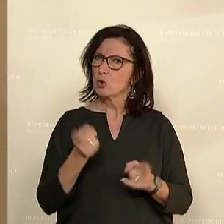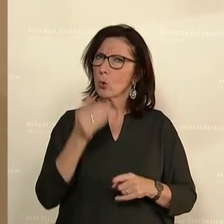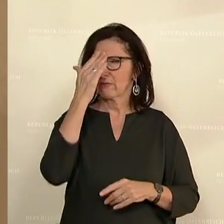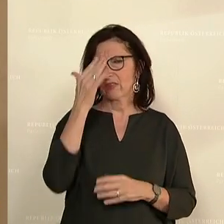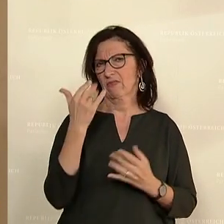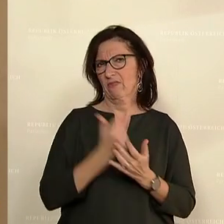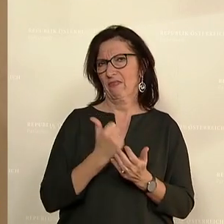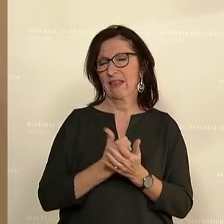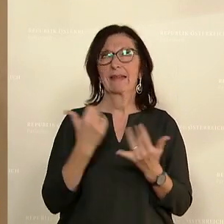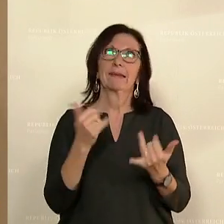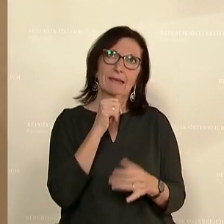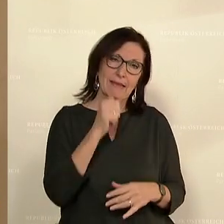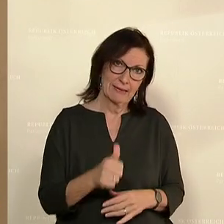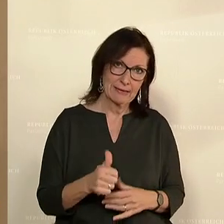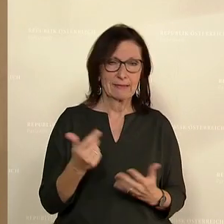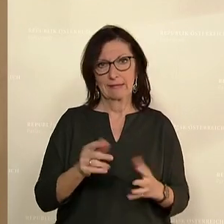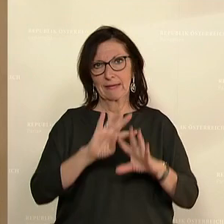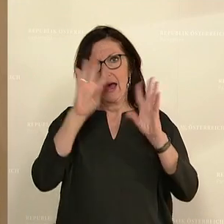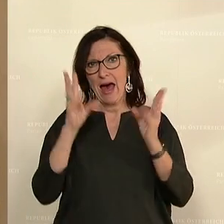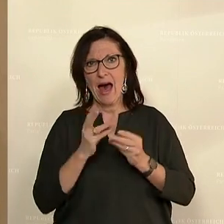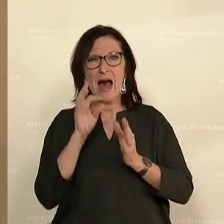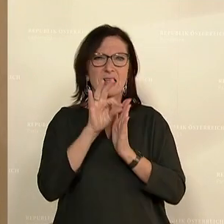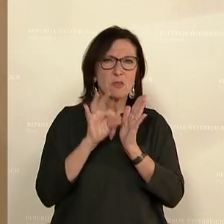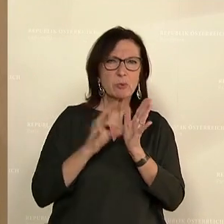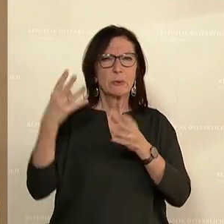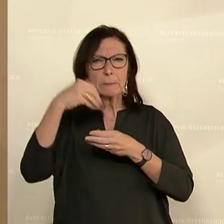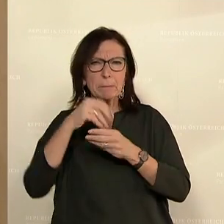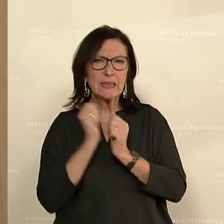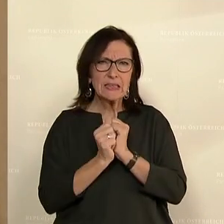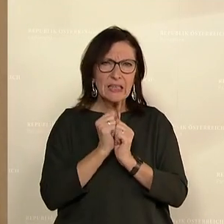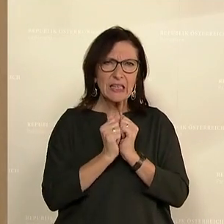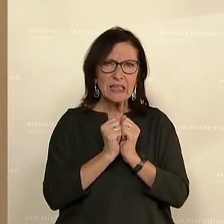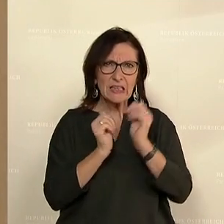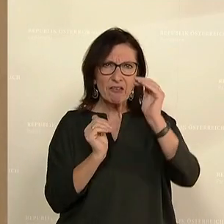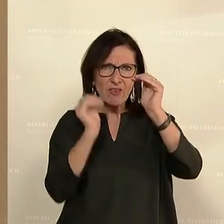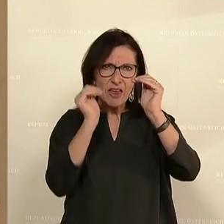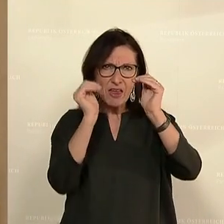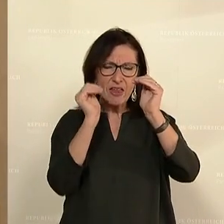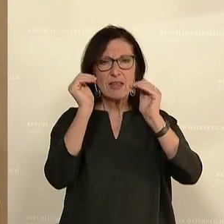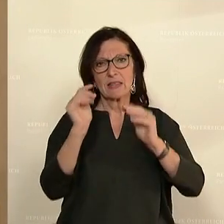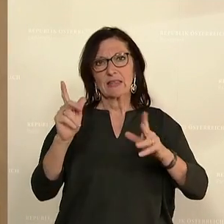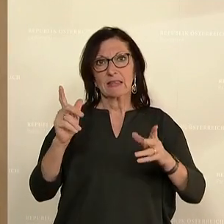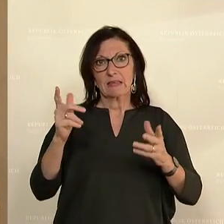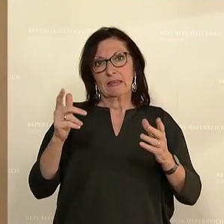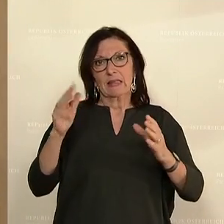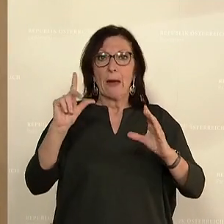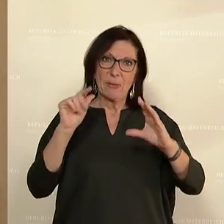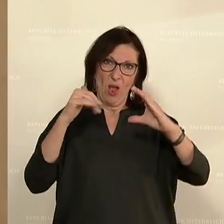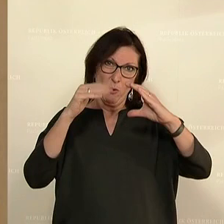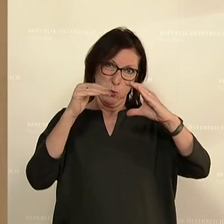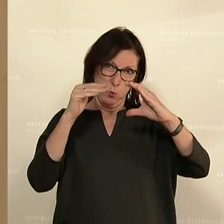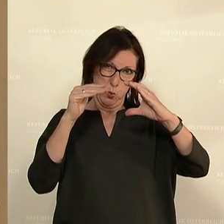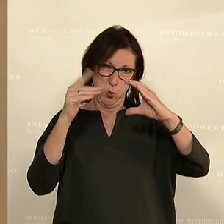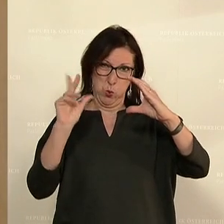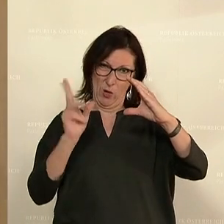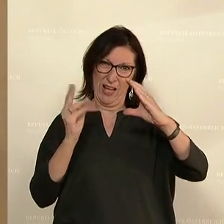Und das ist jetzt eben nicht der Fall, weil man alle möglichen Punkte hineinrechnen muss, dass man das Niveau erreicht. Da gibt es noch Luft nach oben, Ministerin.